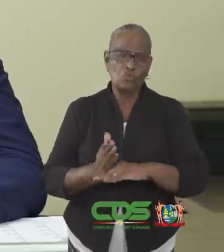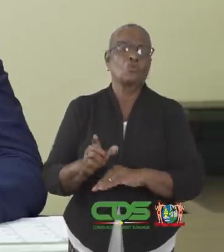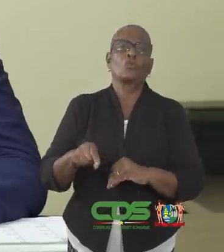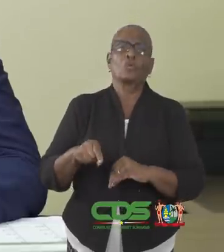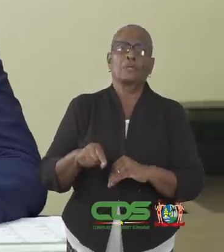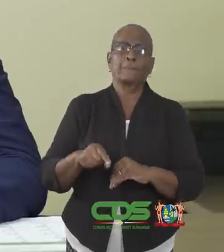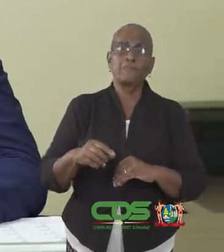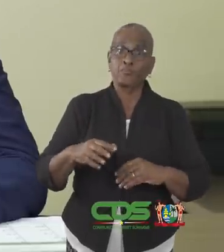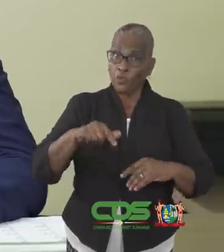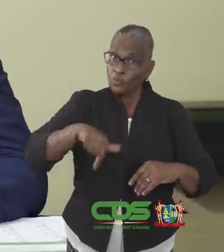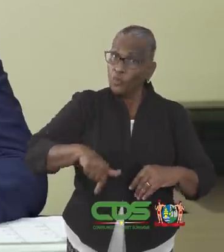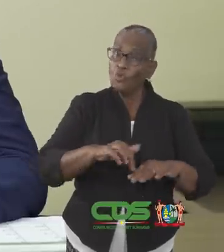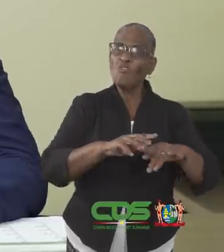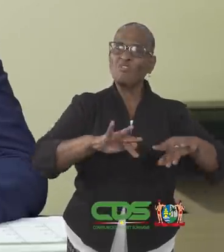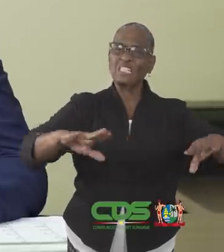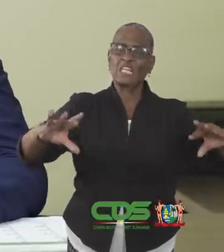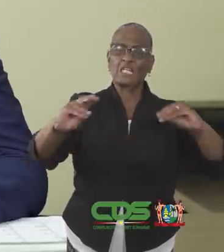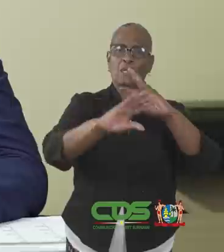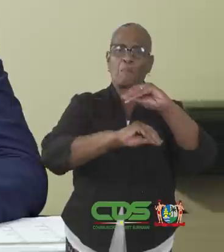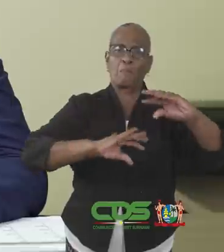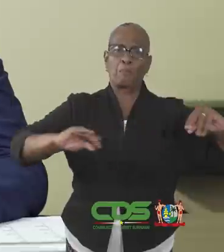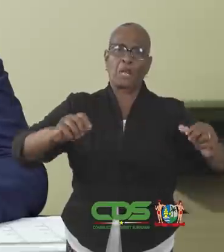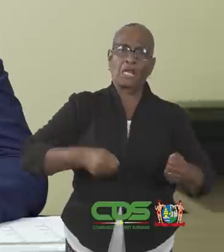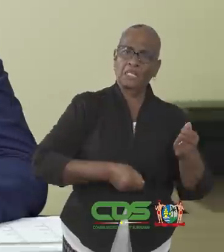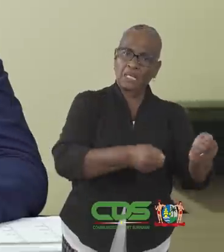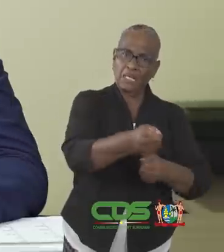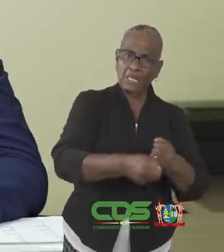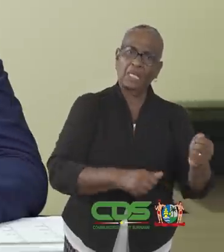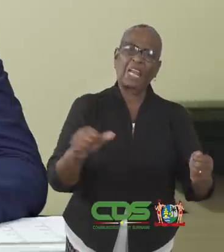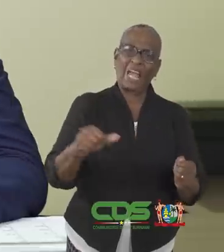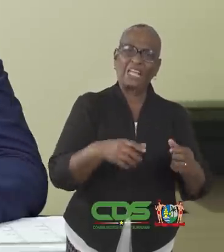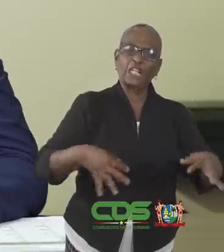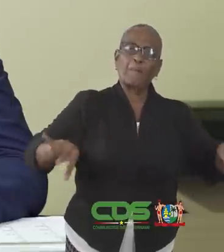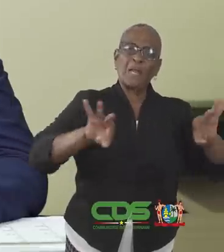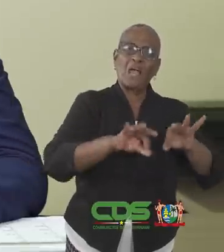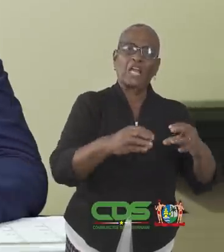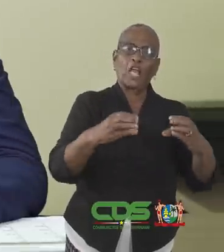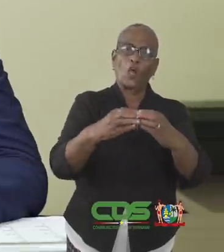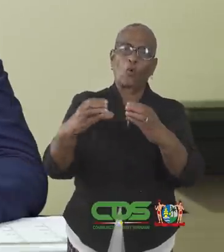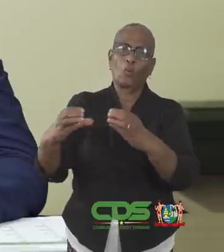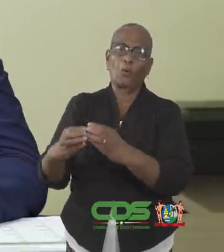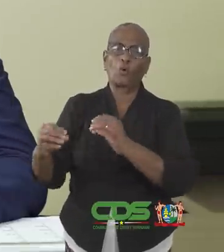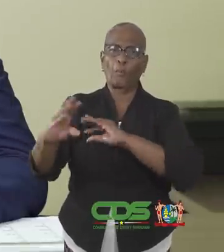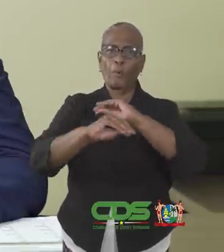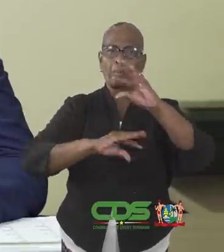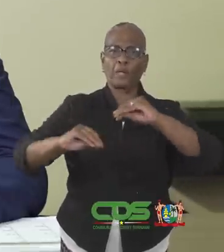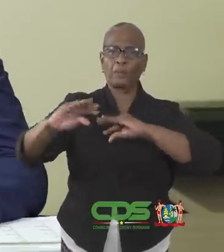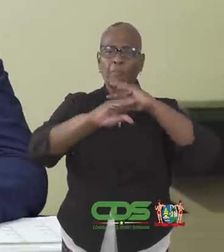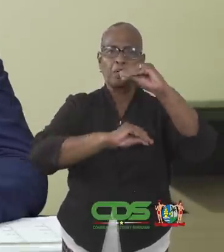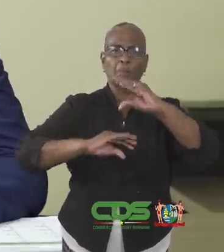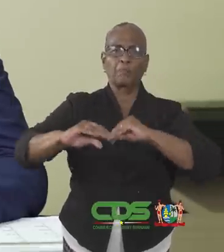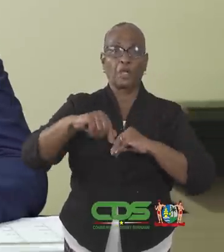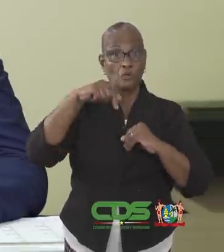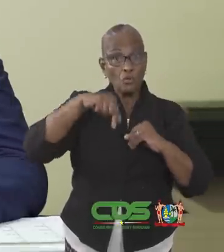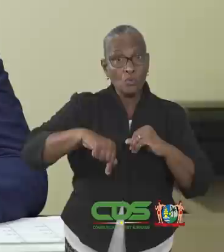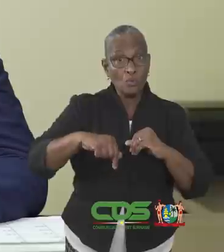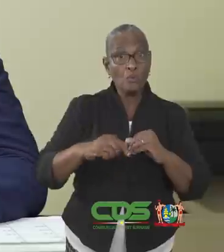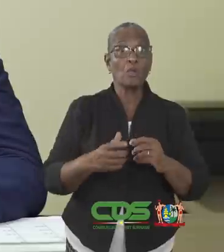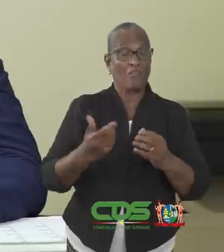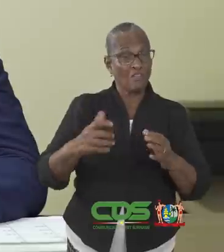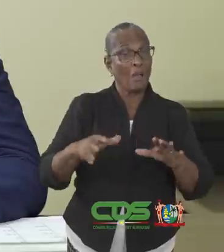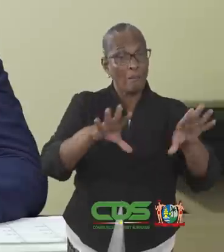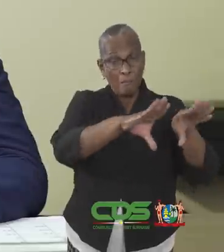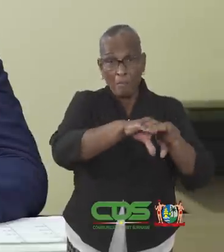komende dagen zullen er verschillende besprekingen zijn tussen de regering en relevante actoren. Verdere maatregelen zijn